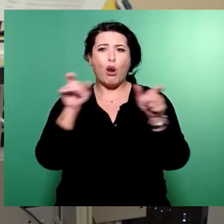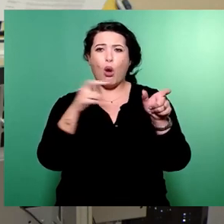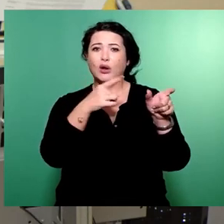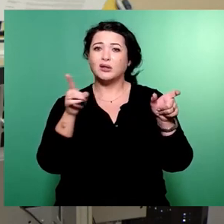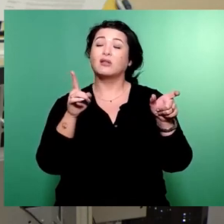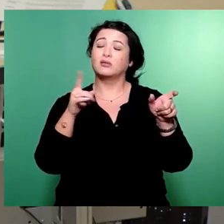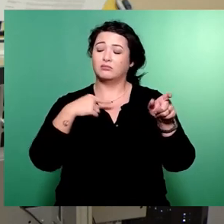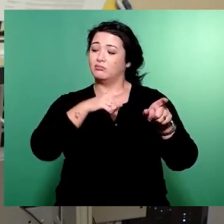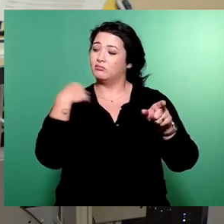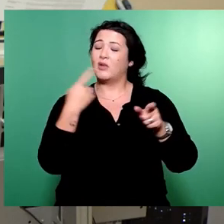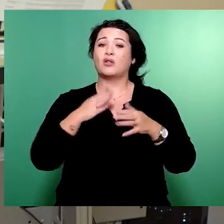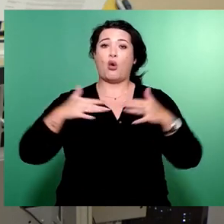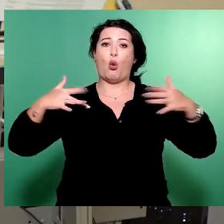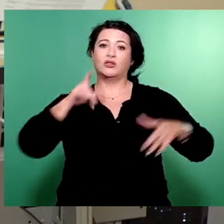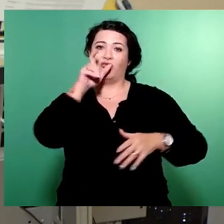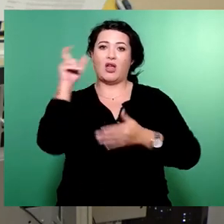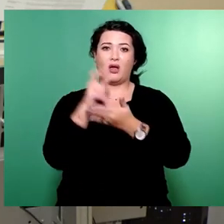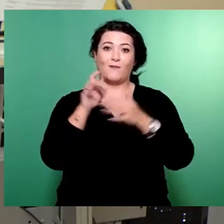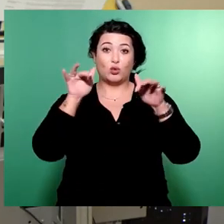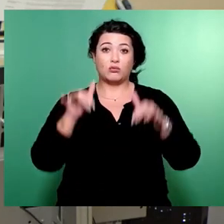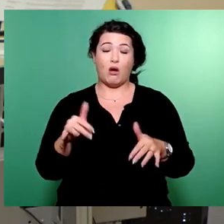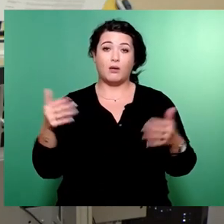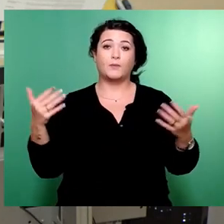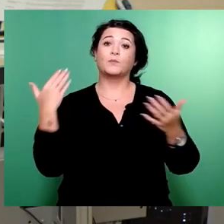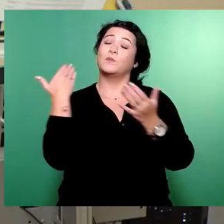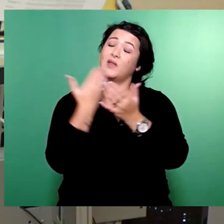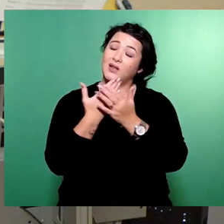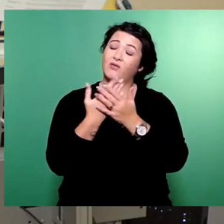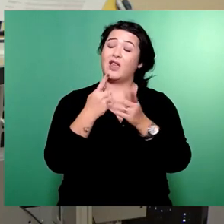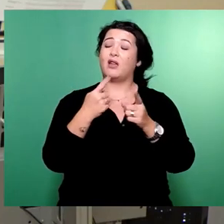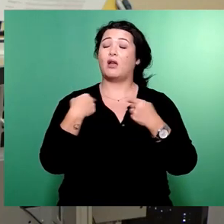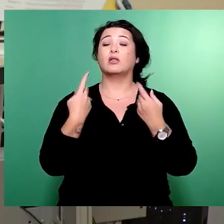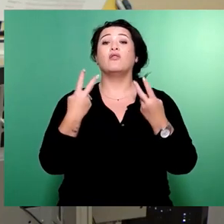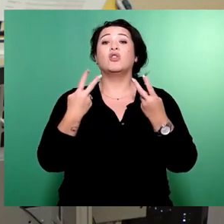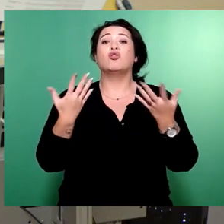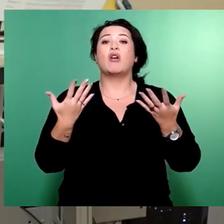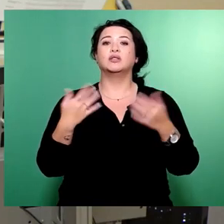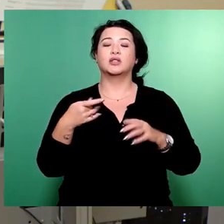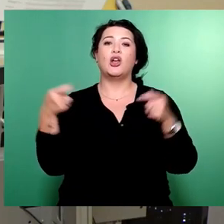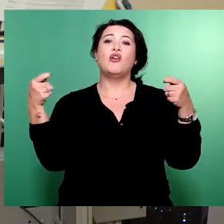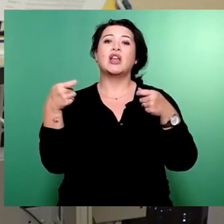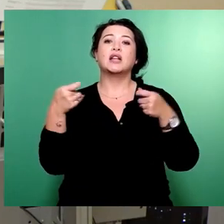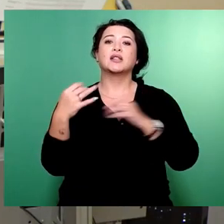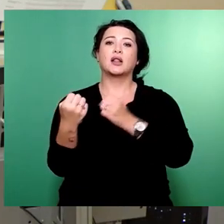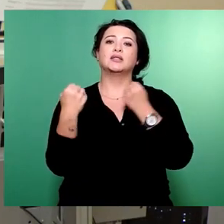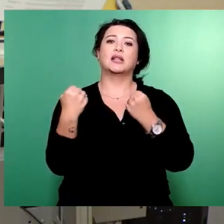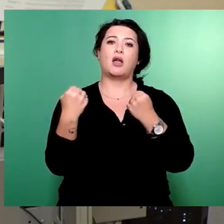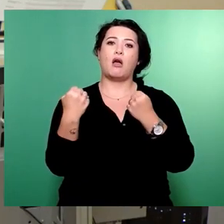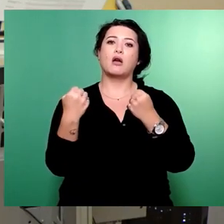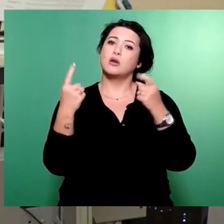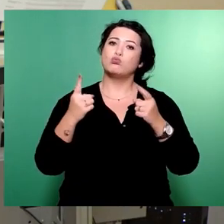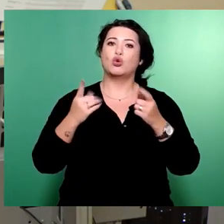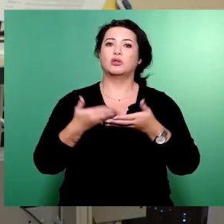Gerade jetzt ist es wichtig, finanzielle Sicherheit zu schaffen. Gerade jetzt ist es